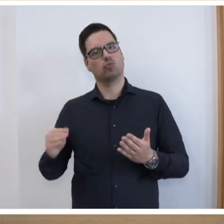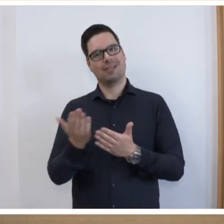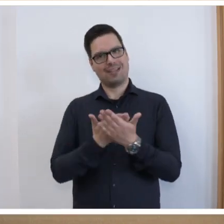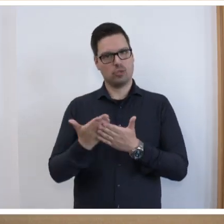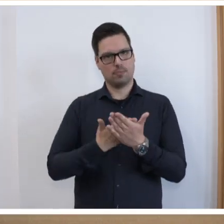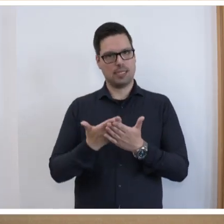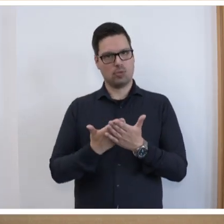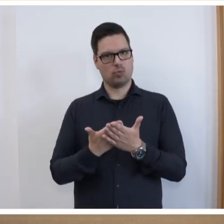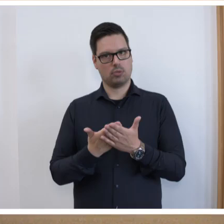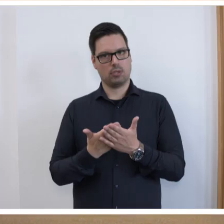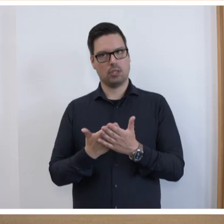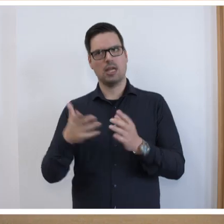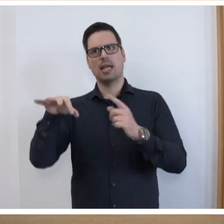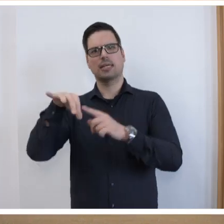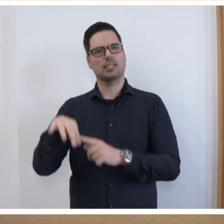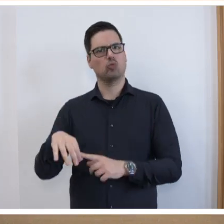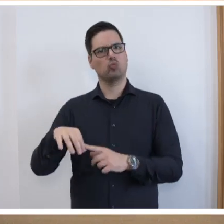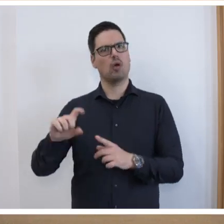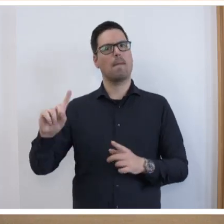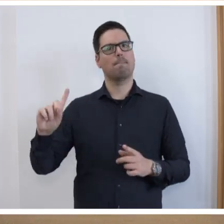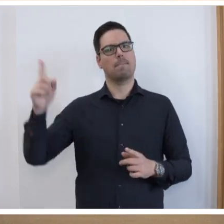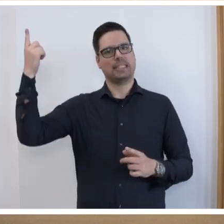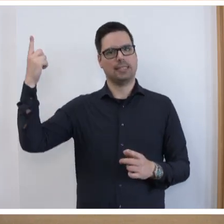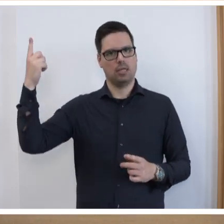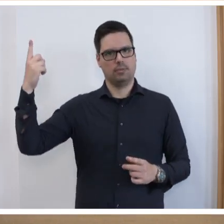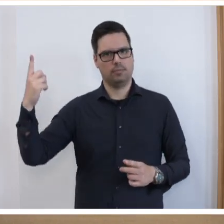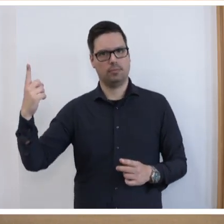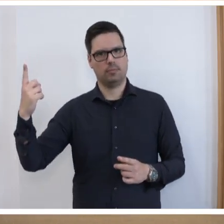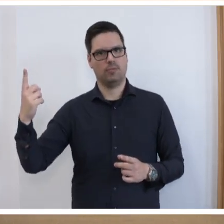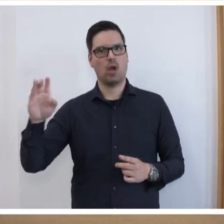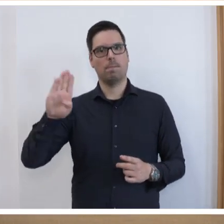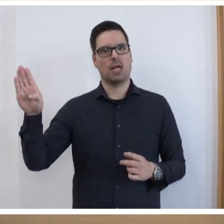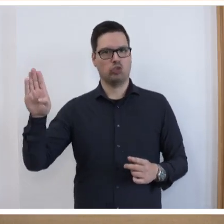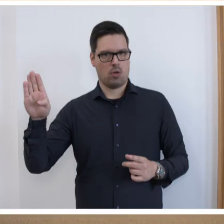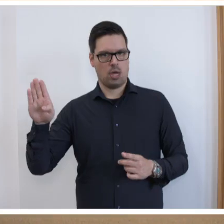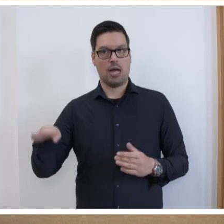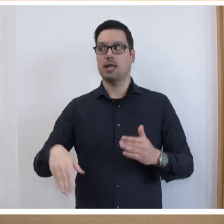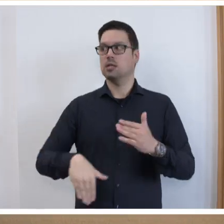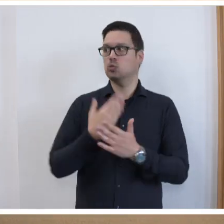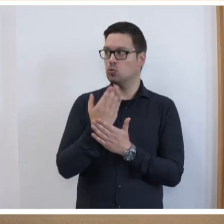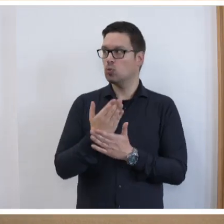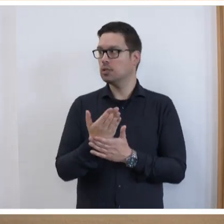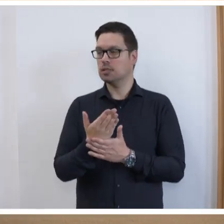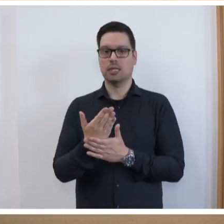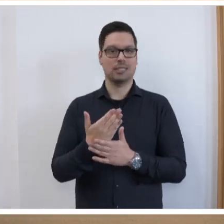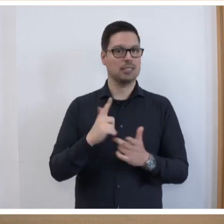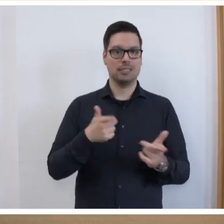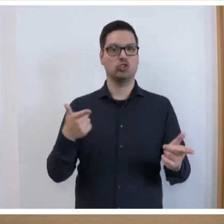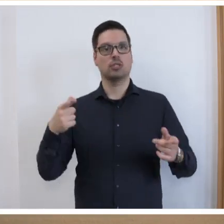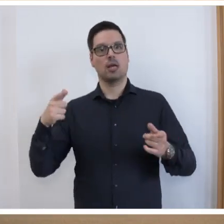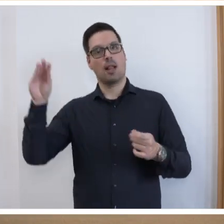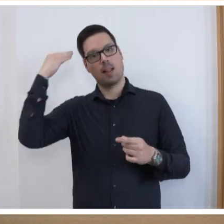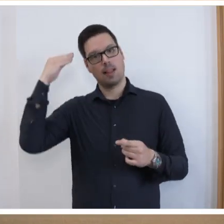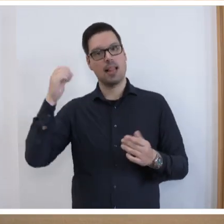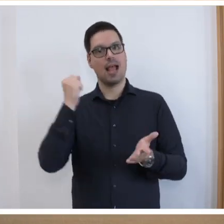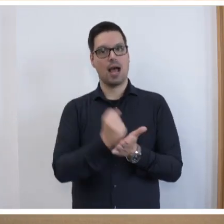eines sogenannten Q-Masters. Das heißt, wir erleichtern für Bachelorabsolventinnen aus einem nicht lehramtsbezogenen